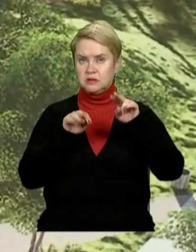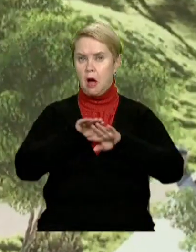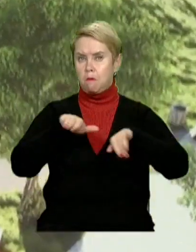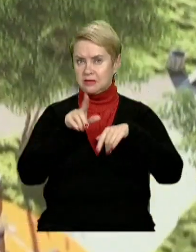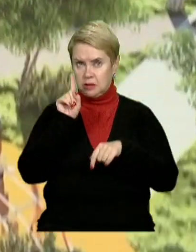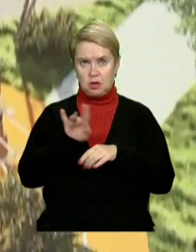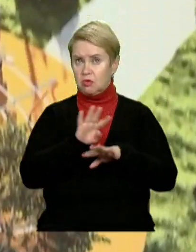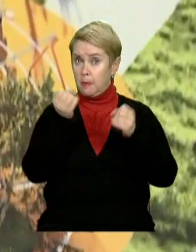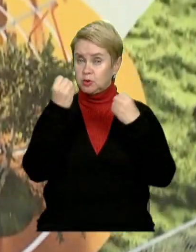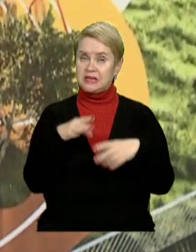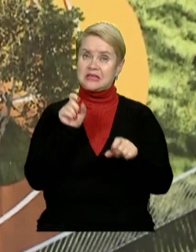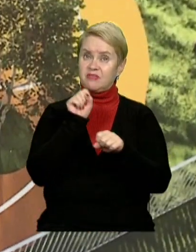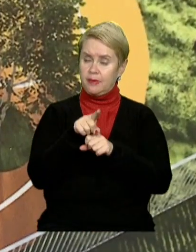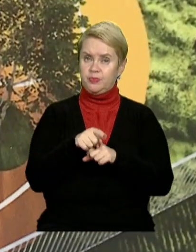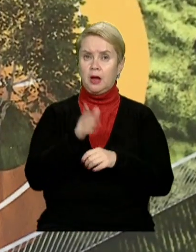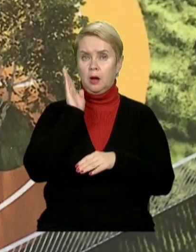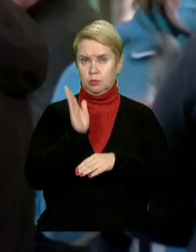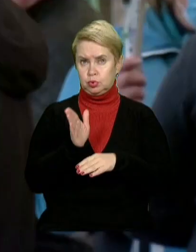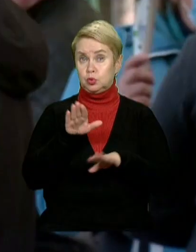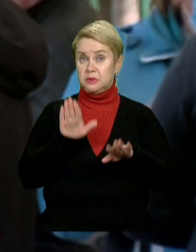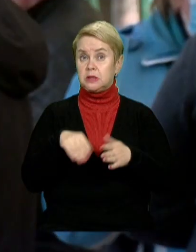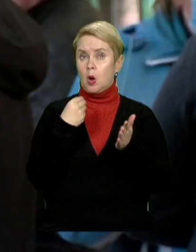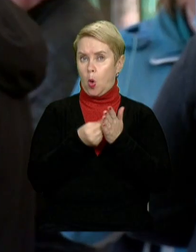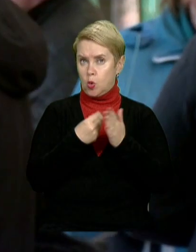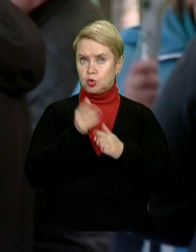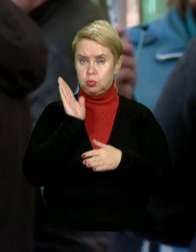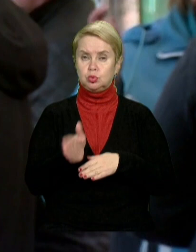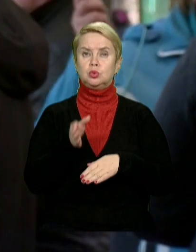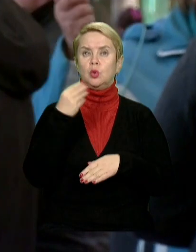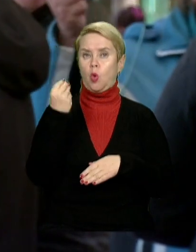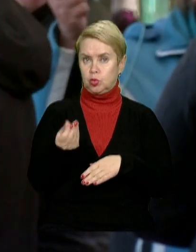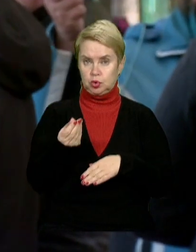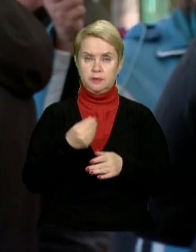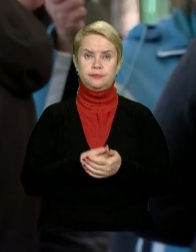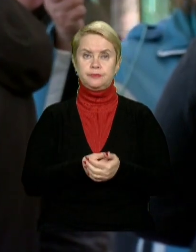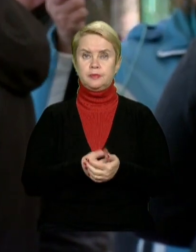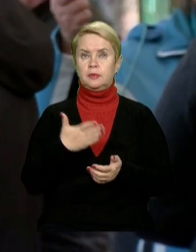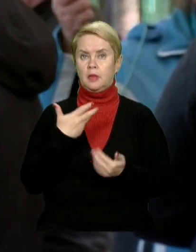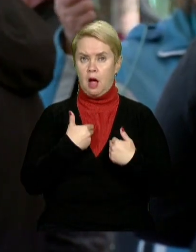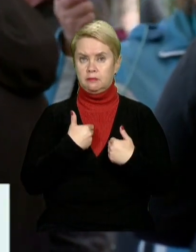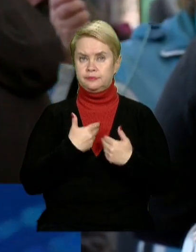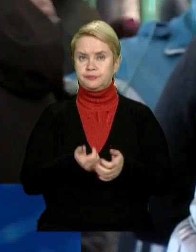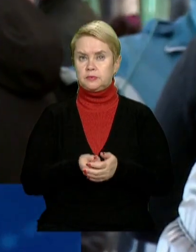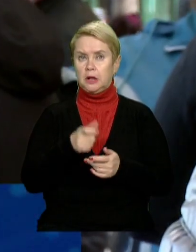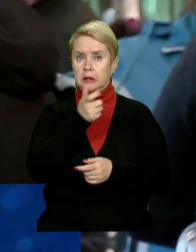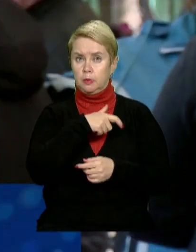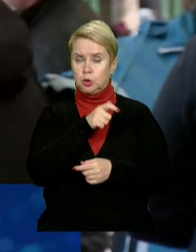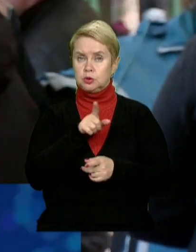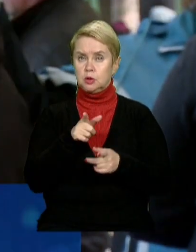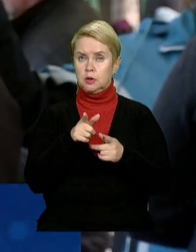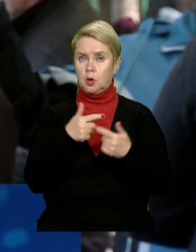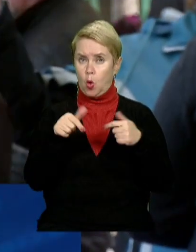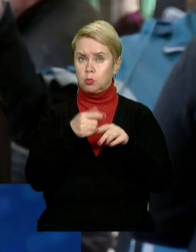басейна – теж непросте завдання. Будуть міські кошти, будуть кошти, які нам депутатський